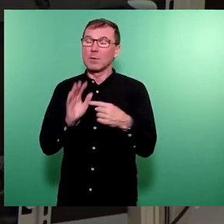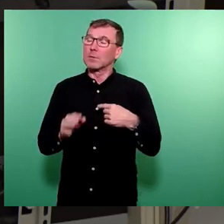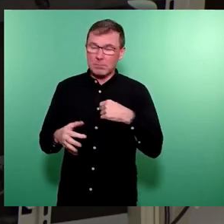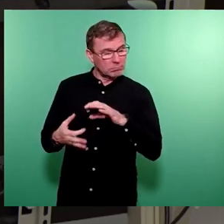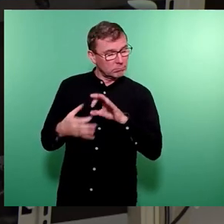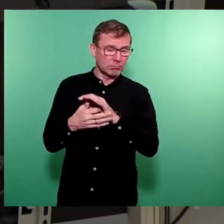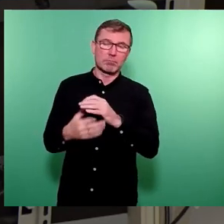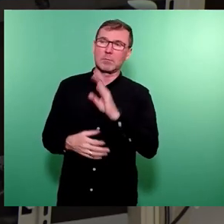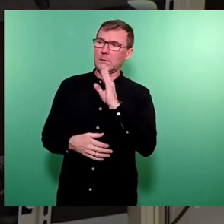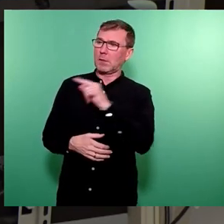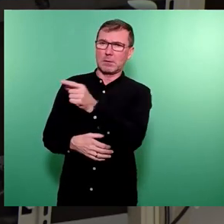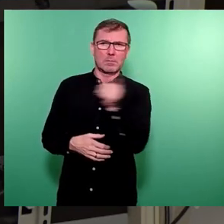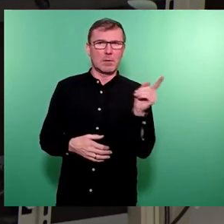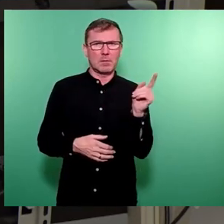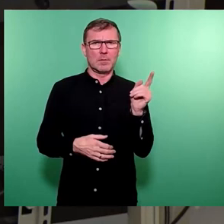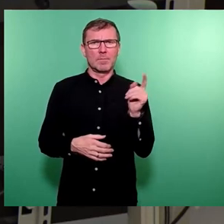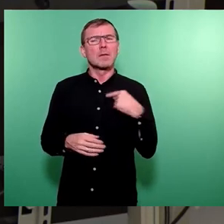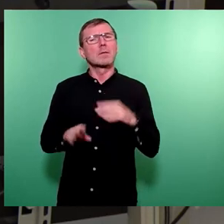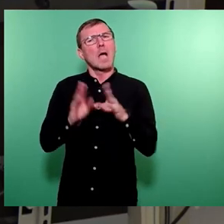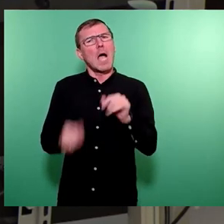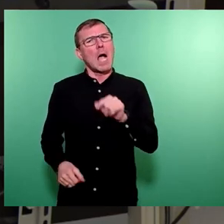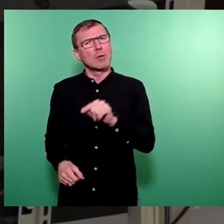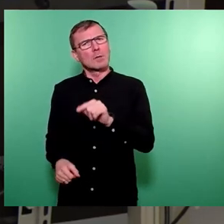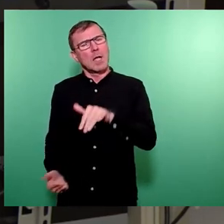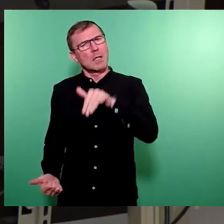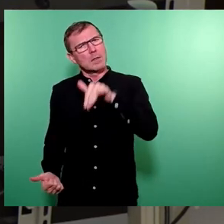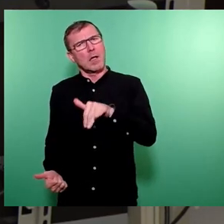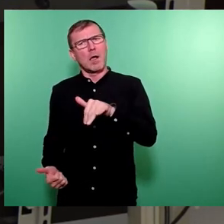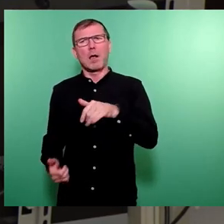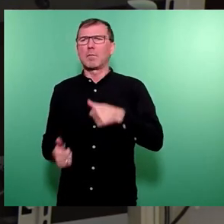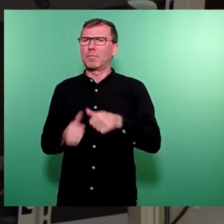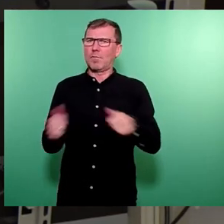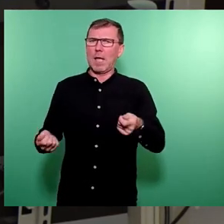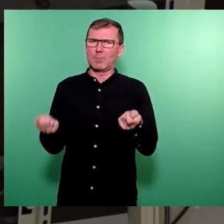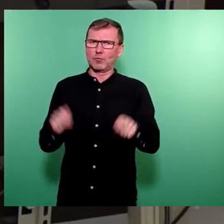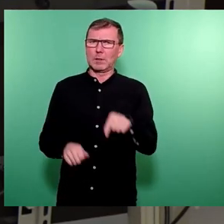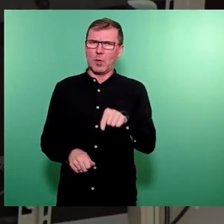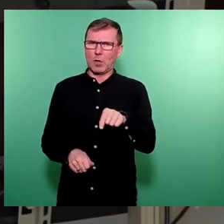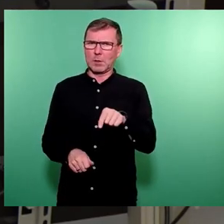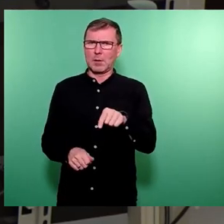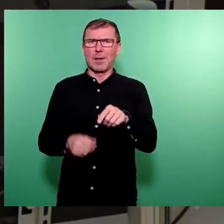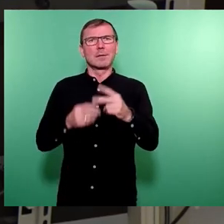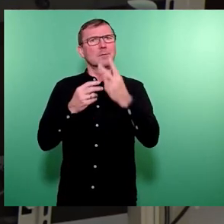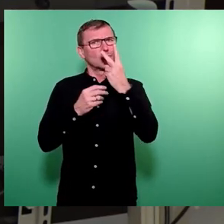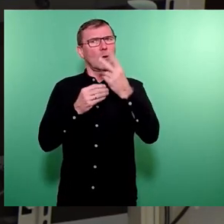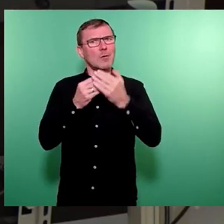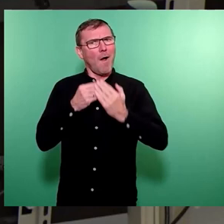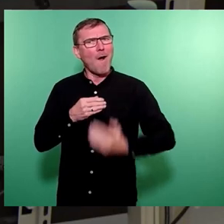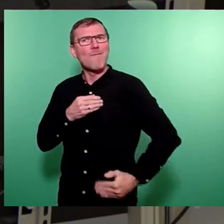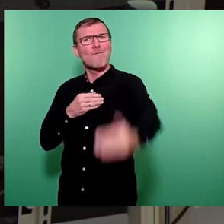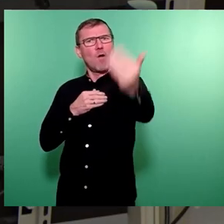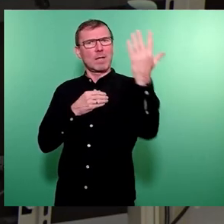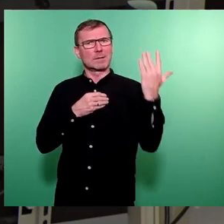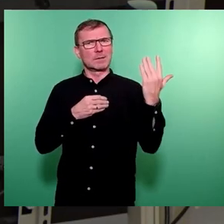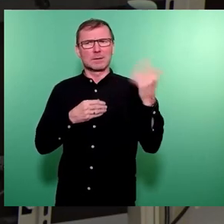an, dass wir einen Haushalt hiermit verabschieden, der eben nach vorne weist und gerade in diesen